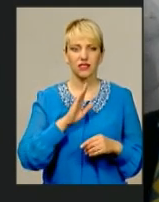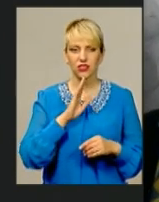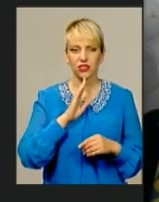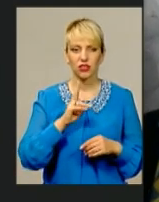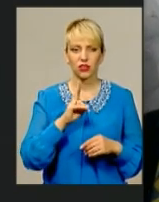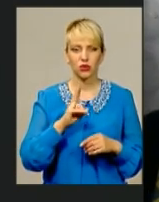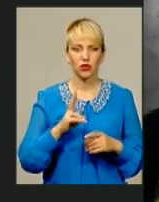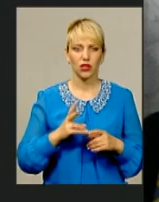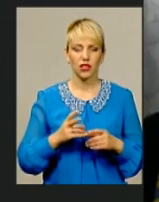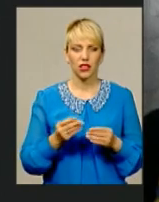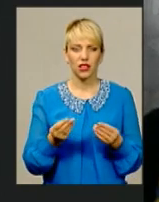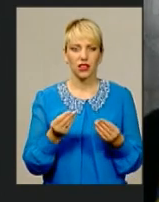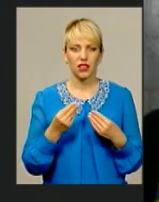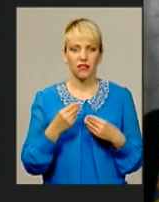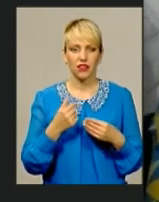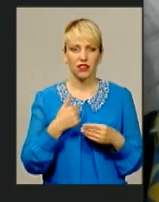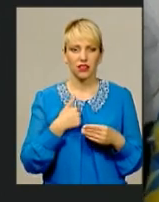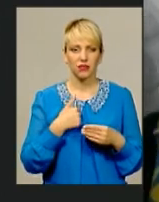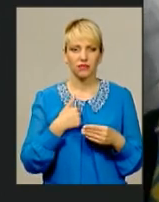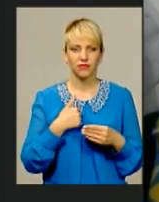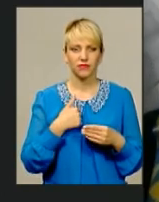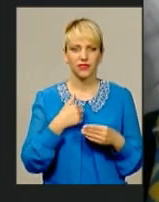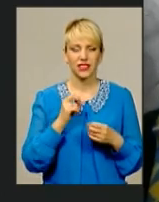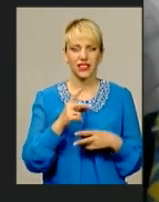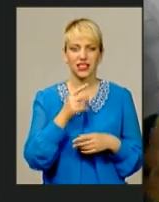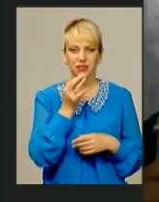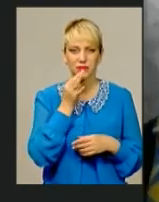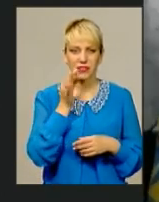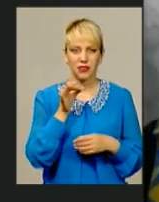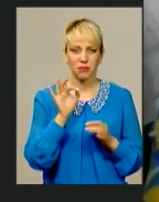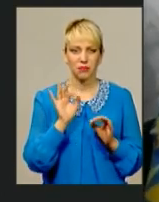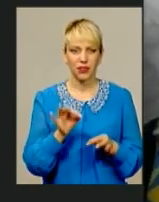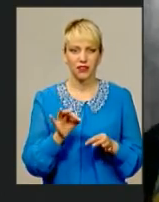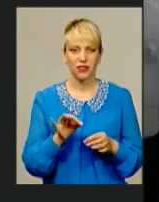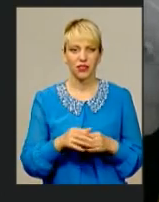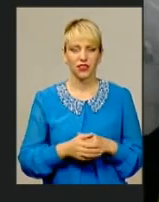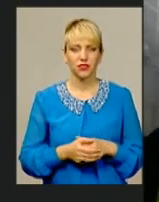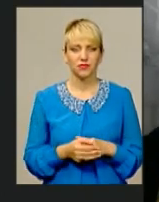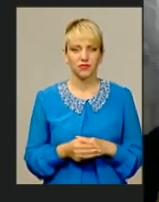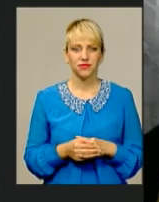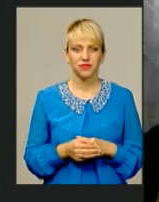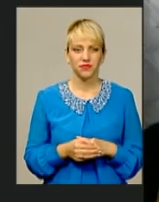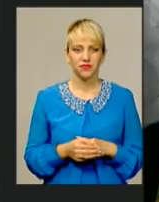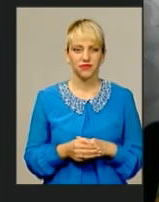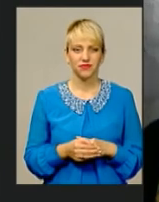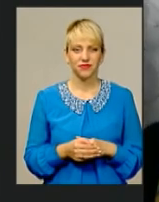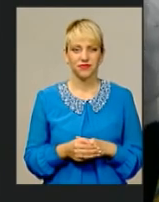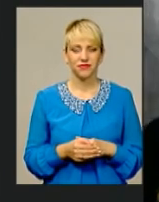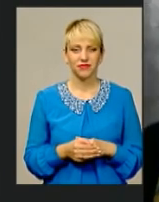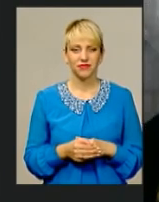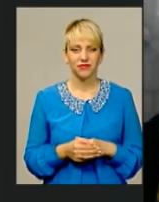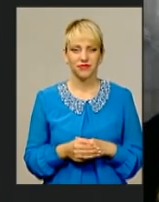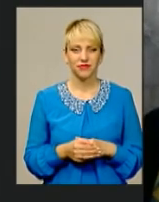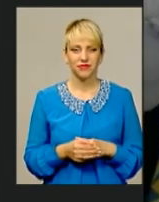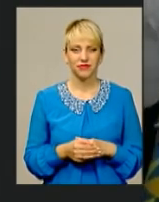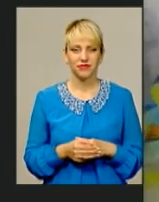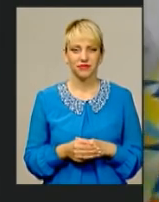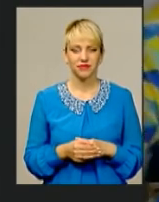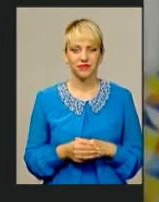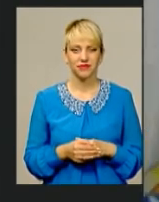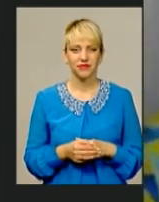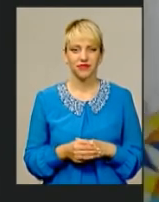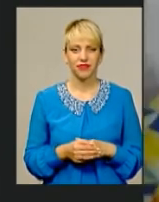боротьбу.